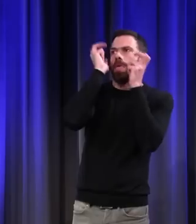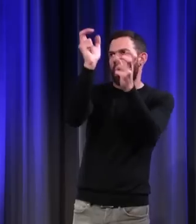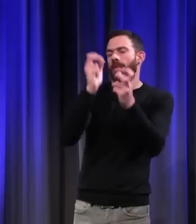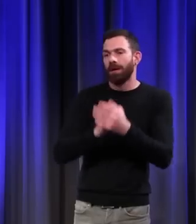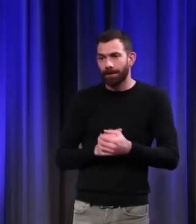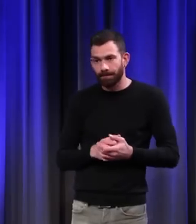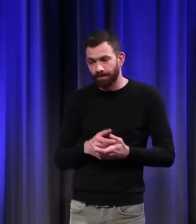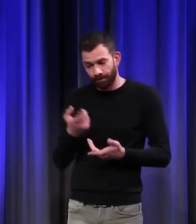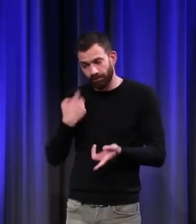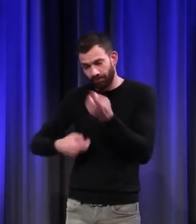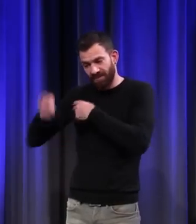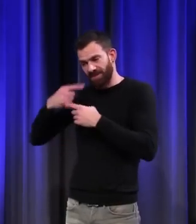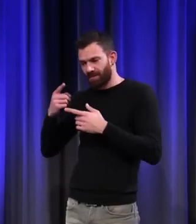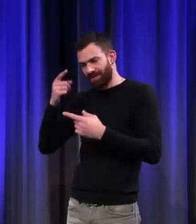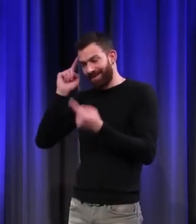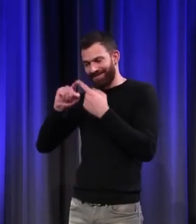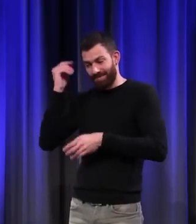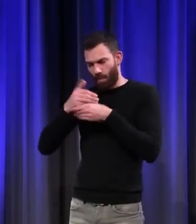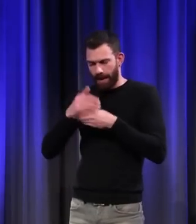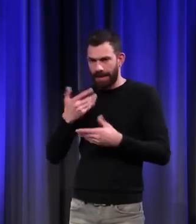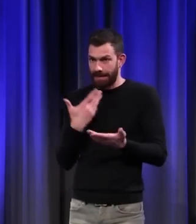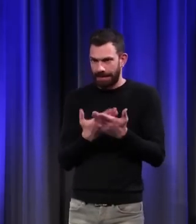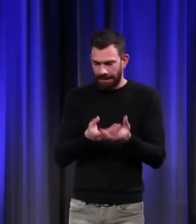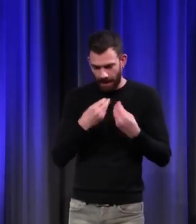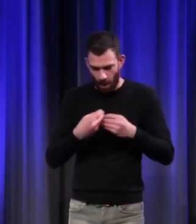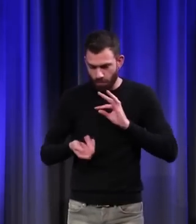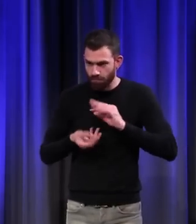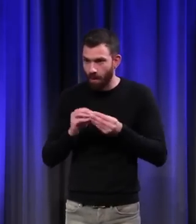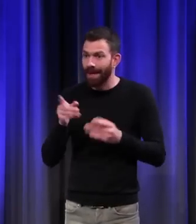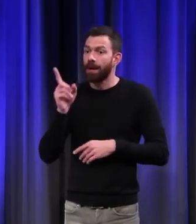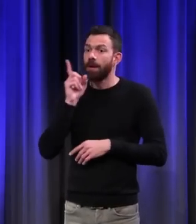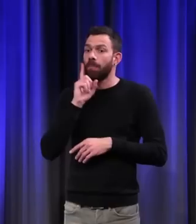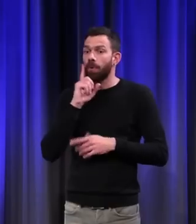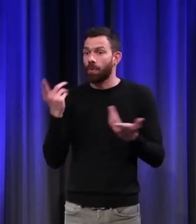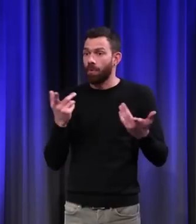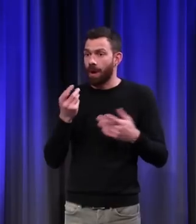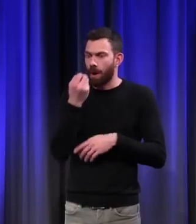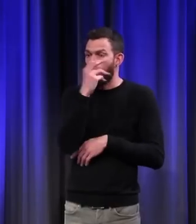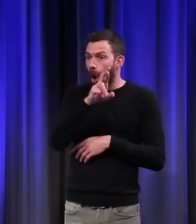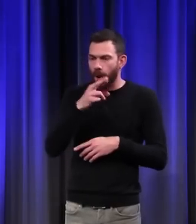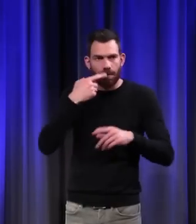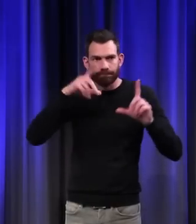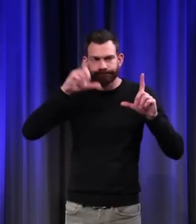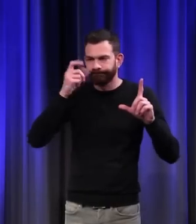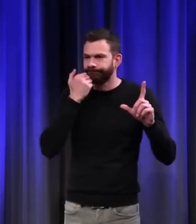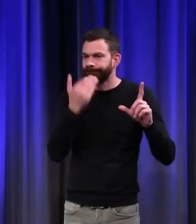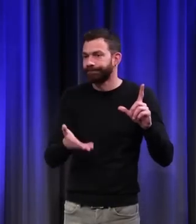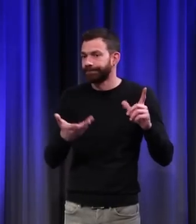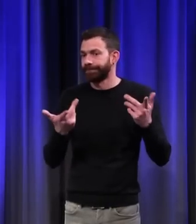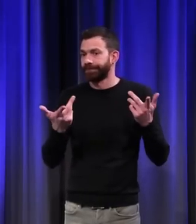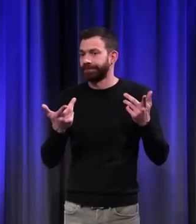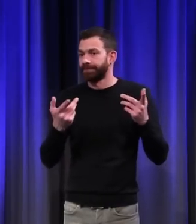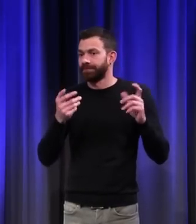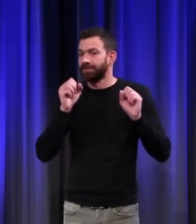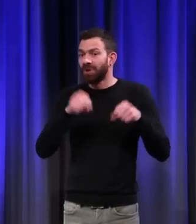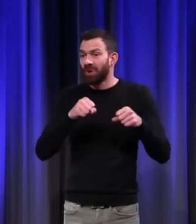Moyen-Âge, on a pas mal de difficultés avec ça parce que l'or, c'est infotographiable. Que ce soit des fonds d'or